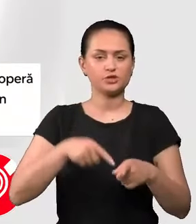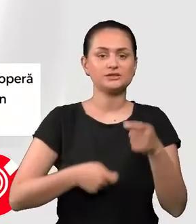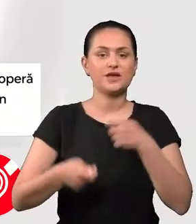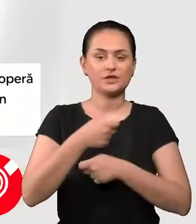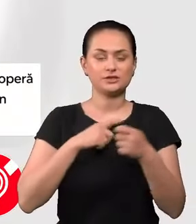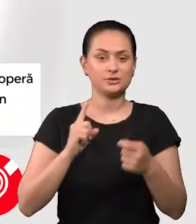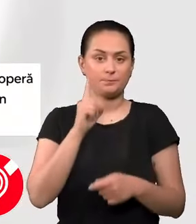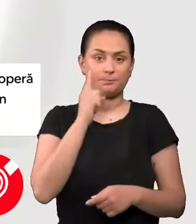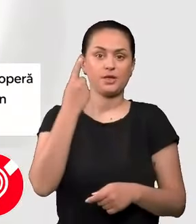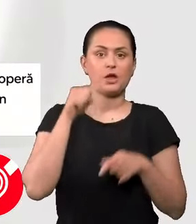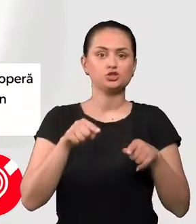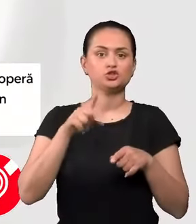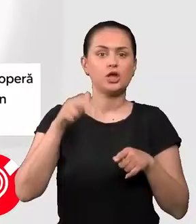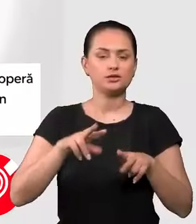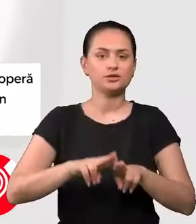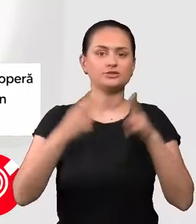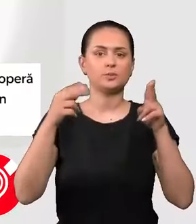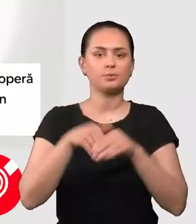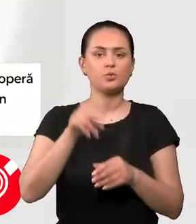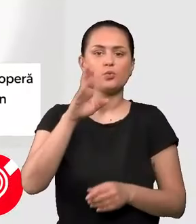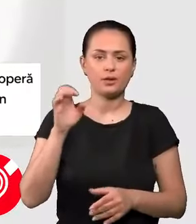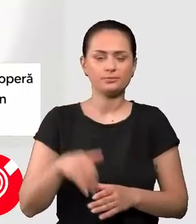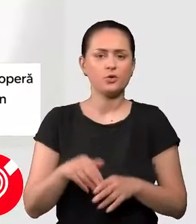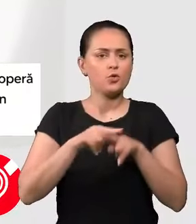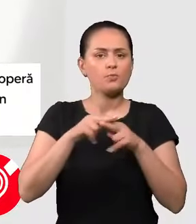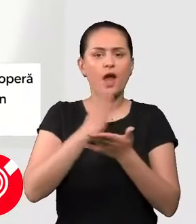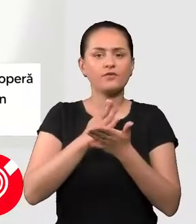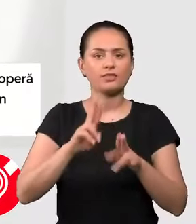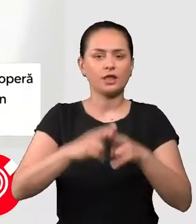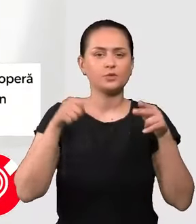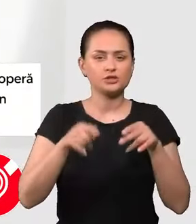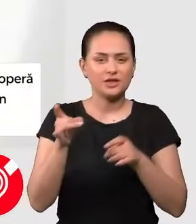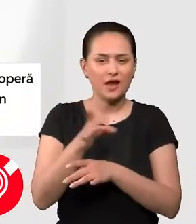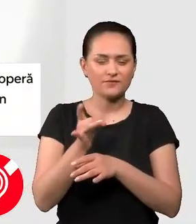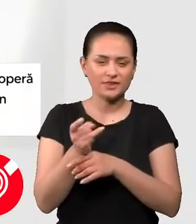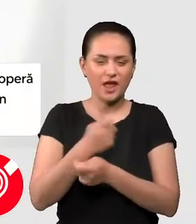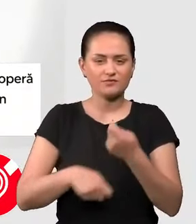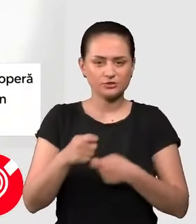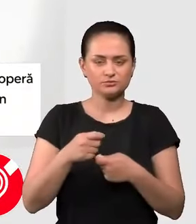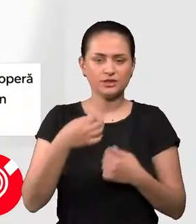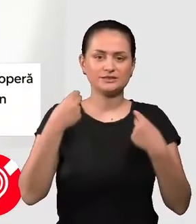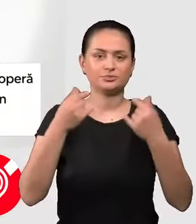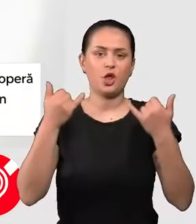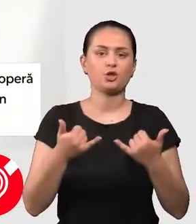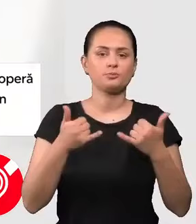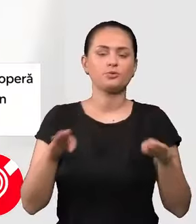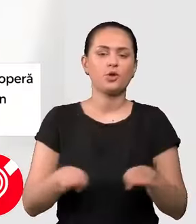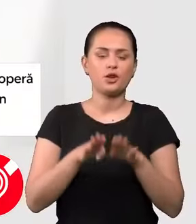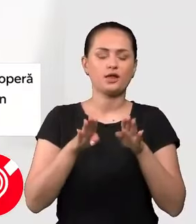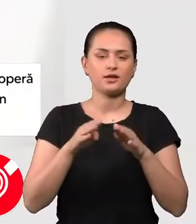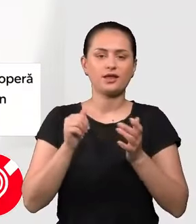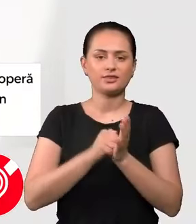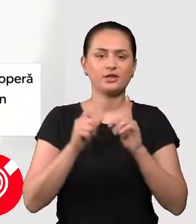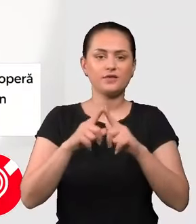de profitori de război, această afacere este prima de acest gen descoperită în UE. Cum a fost descoperit acest trafic, îți spune